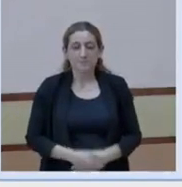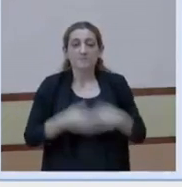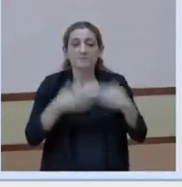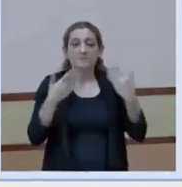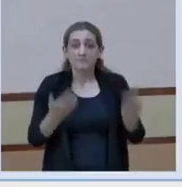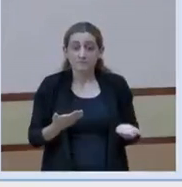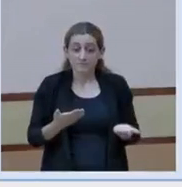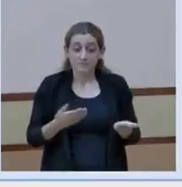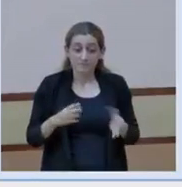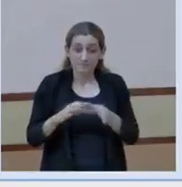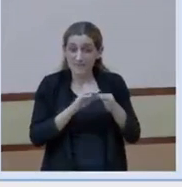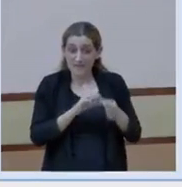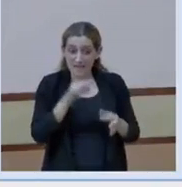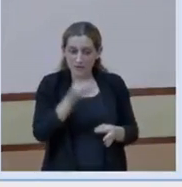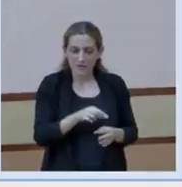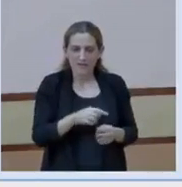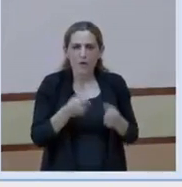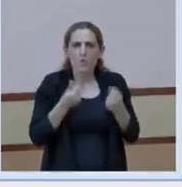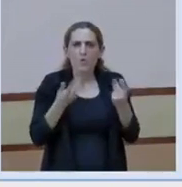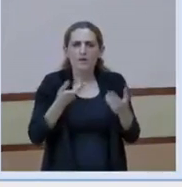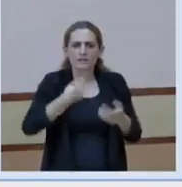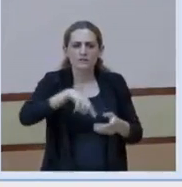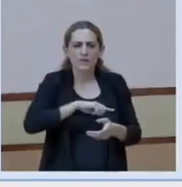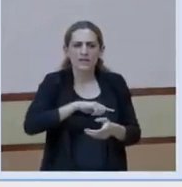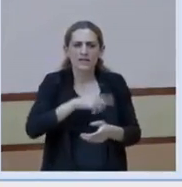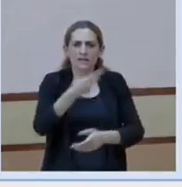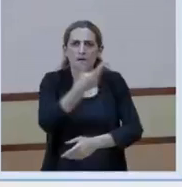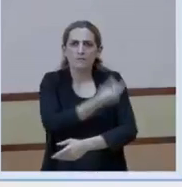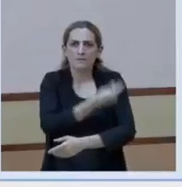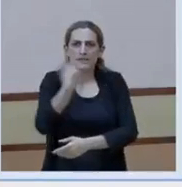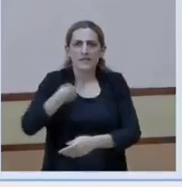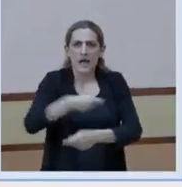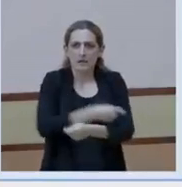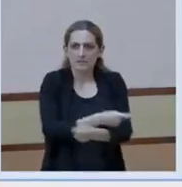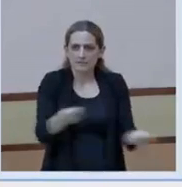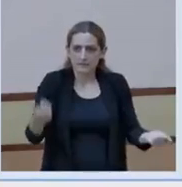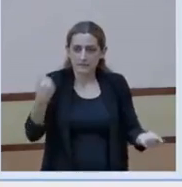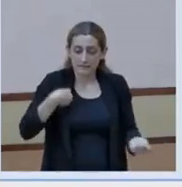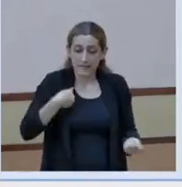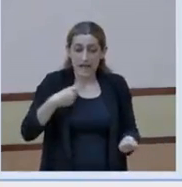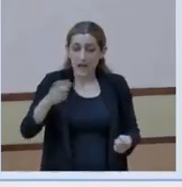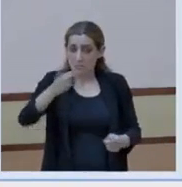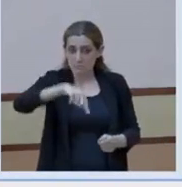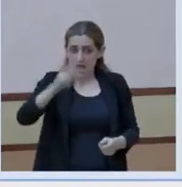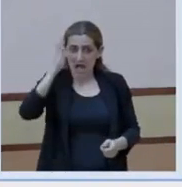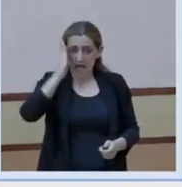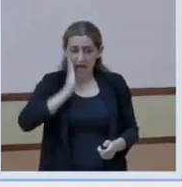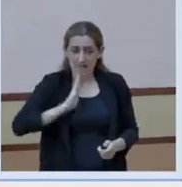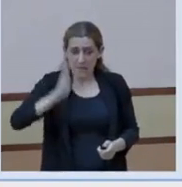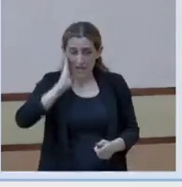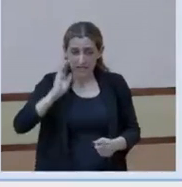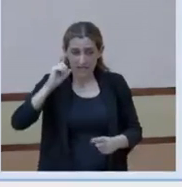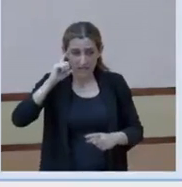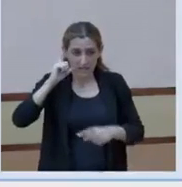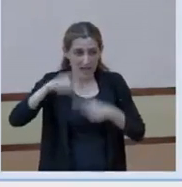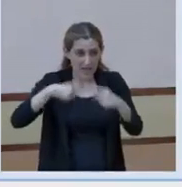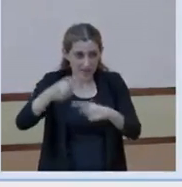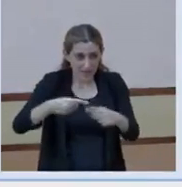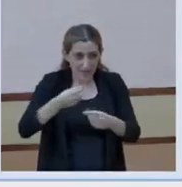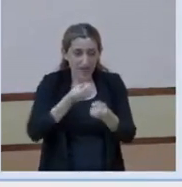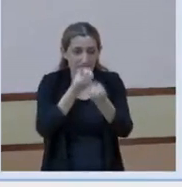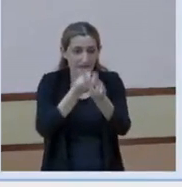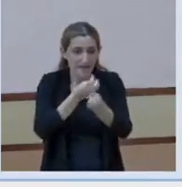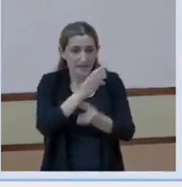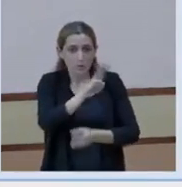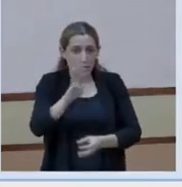vacunes s'han administrat? Doncs, segons les dades que tenen cada matí a dades Covid, hem posat dos milions,